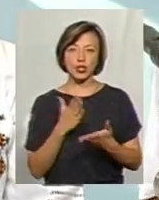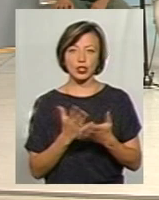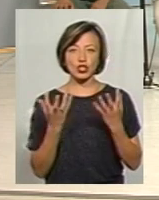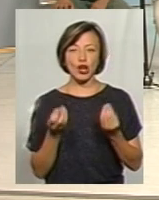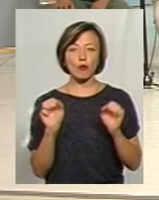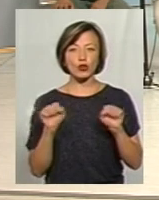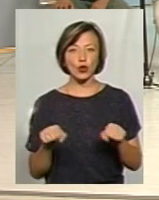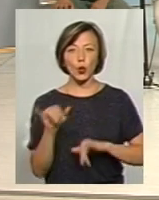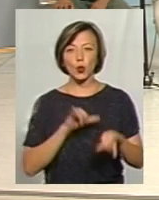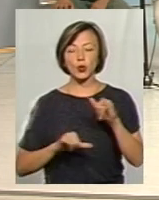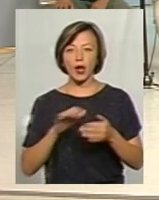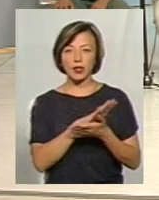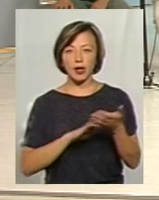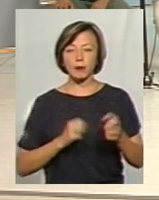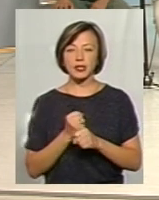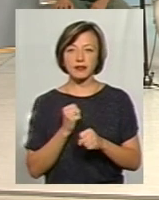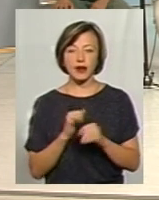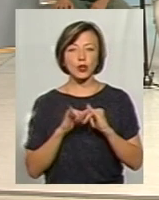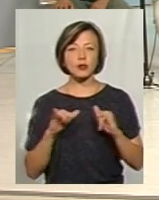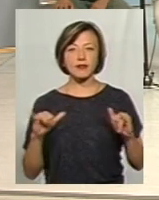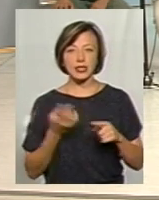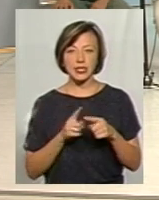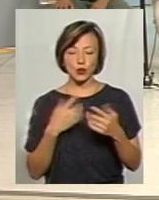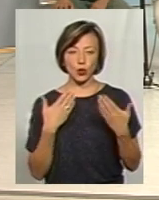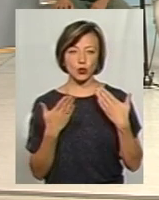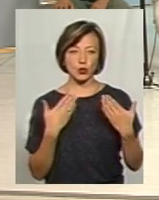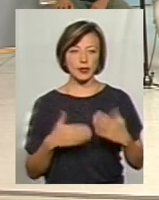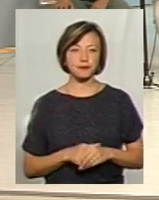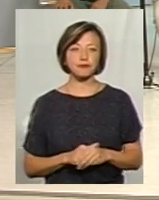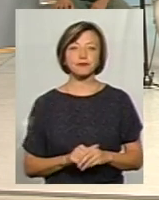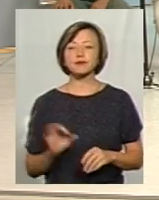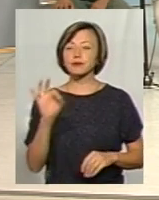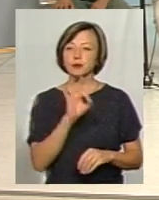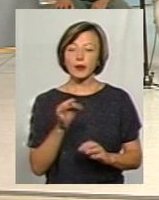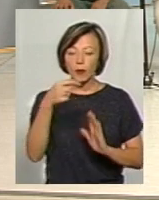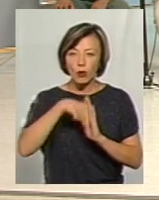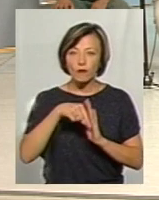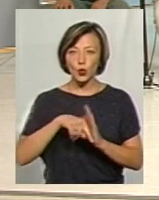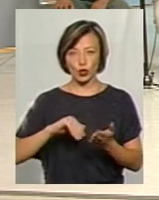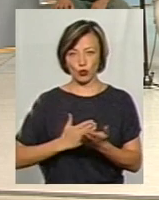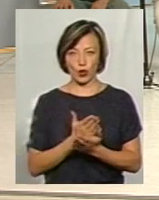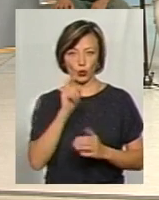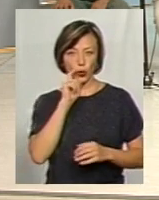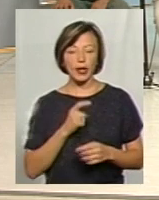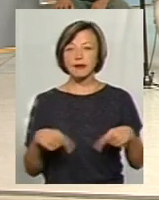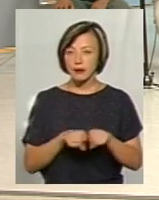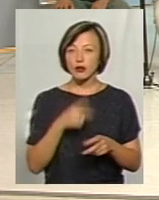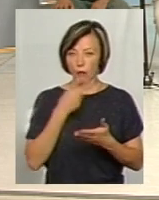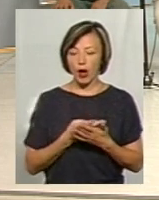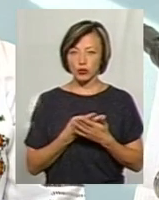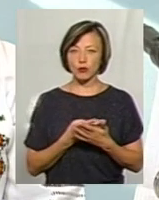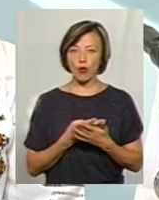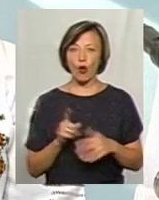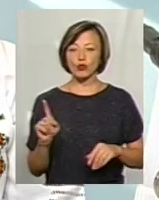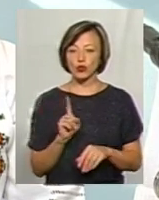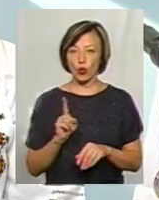ще можливість, куди далі працювати і розвивати оці стосунки. Що стосується внутрішньої політики, ми теж бачимо, що у